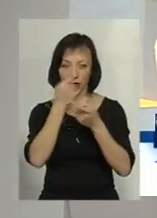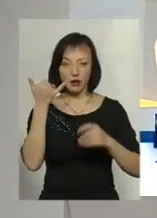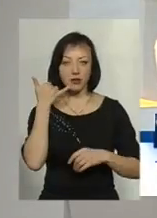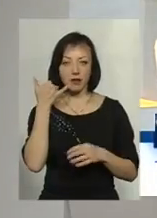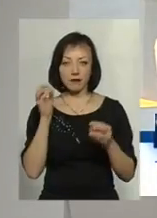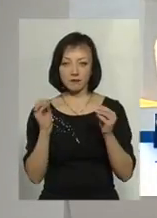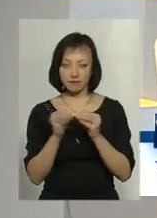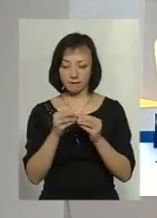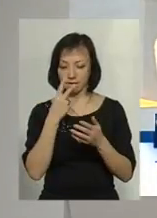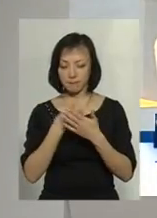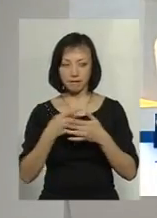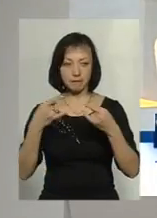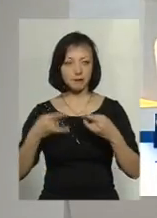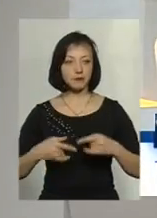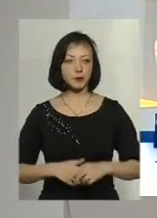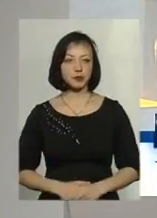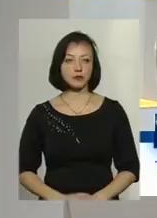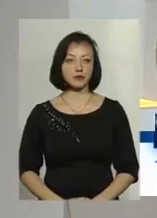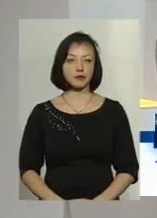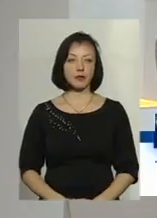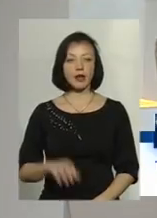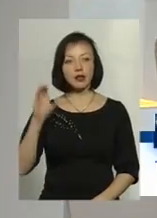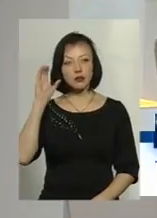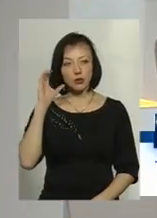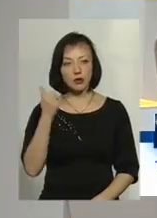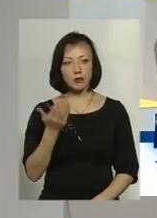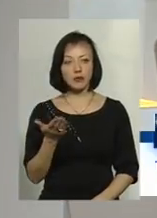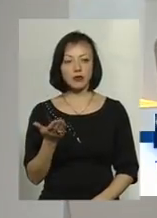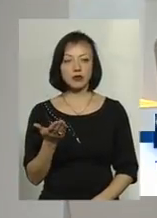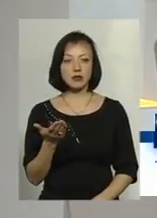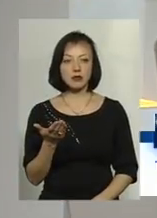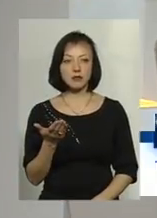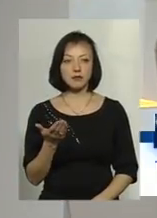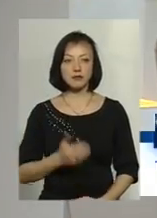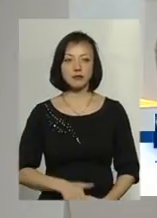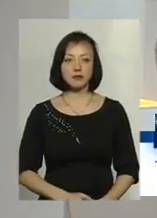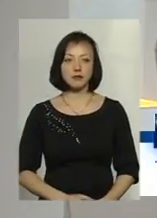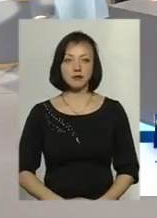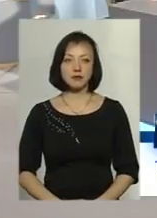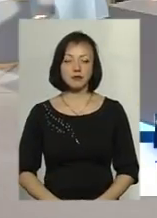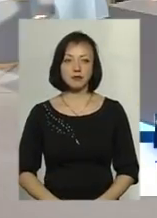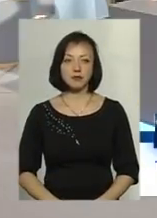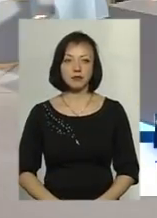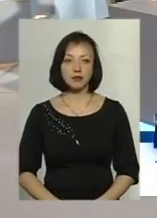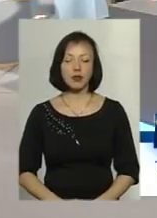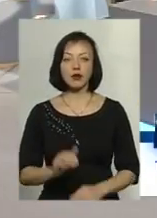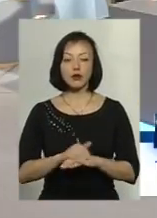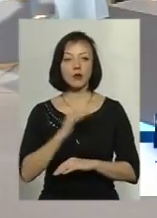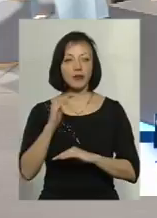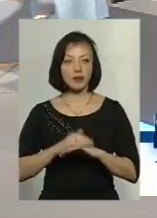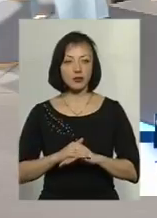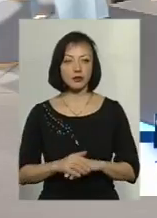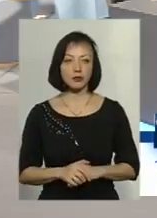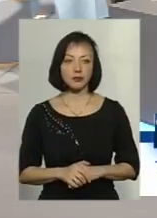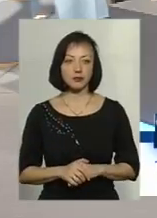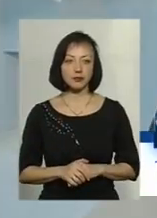Телефон незмінний 61960. Слухаємо глядача. Говоріть, будь ласка. Добрий вечір. Добрий вечір.